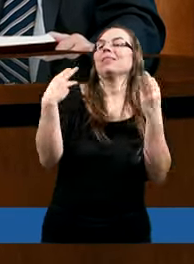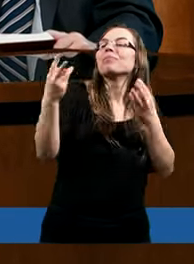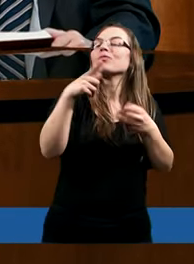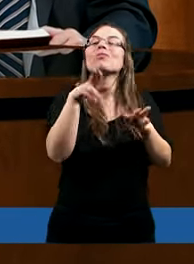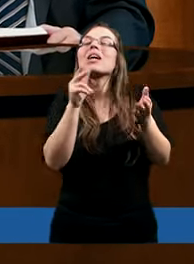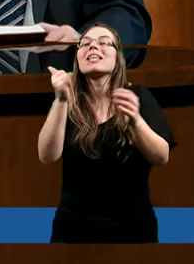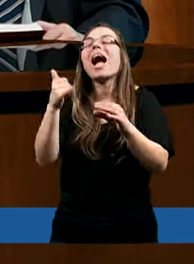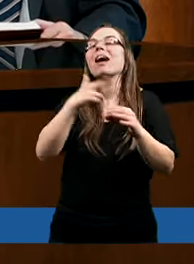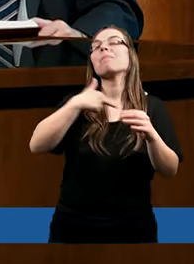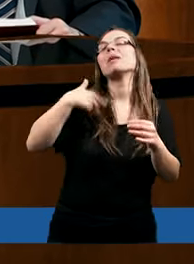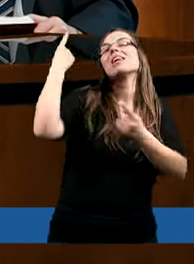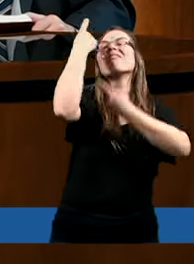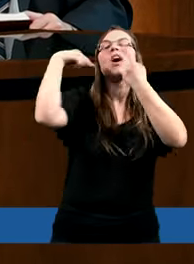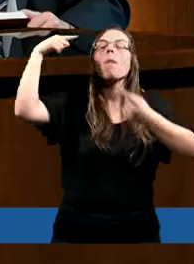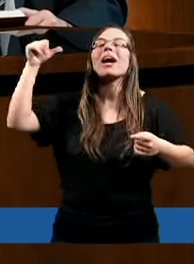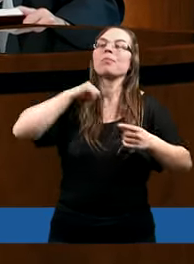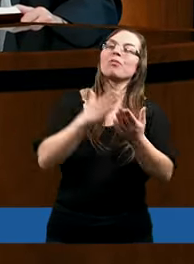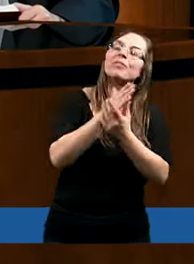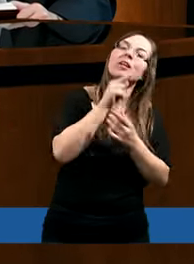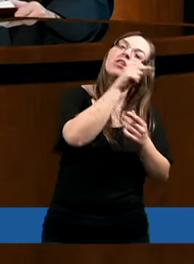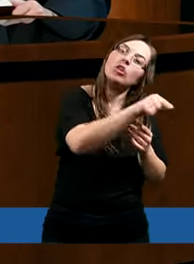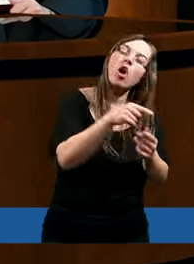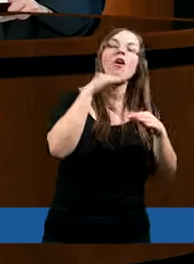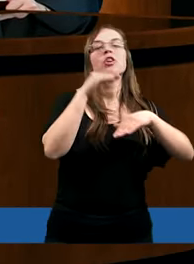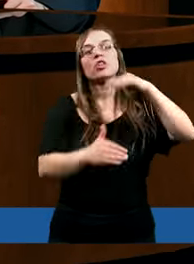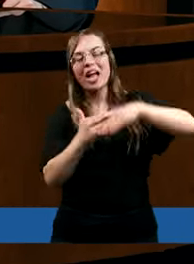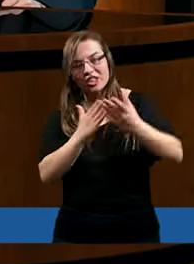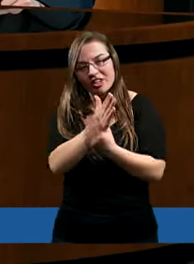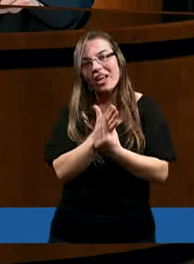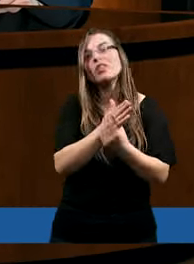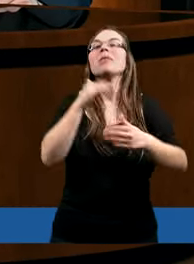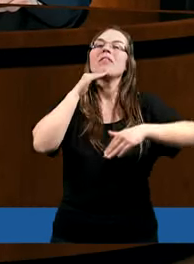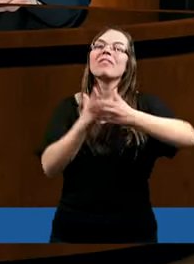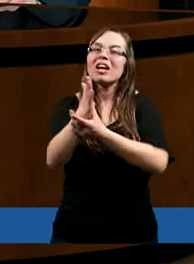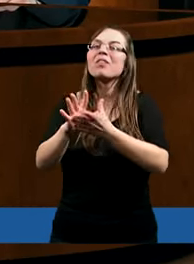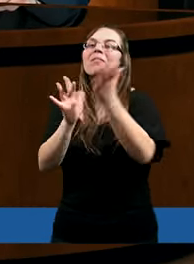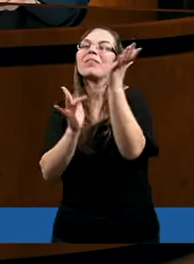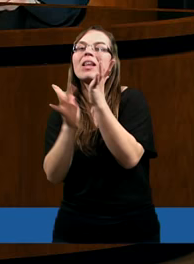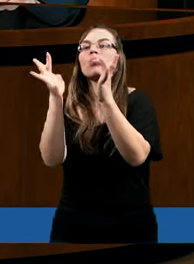zakładamy w naszej wierze. Wierzymy w coś? Wierzymy w Jezusa Chrystusa, który nam umożliwił